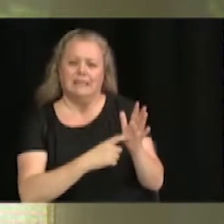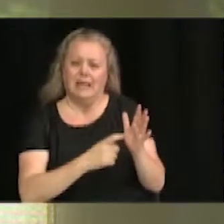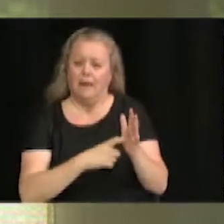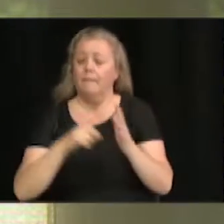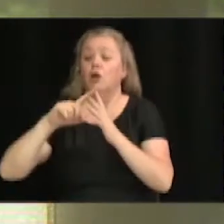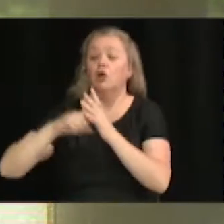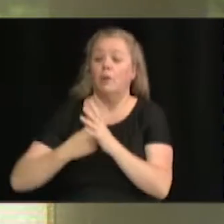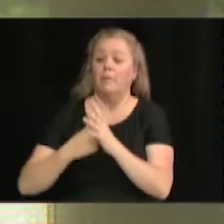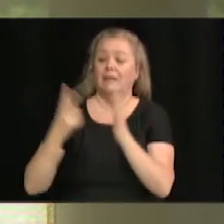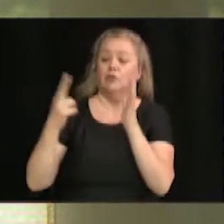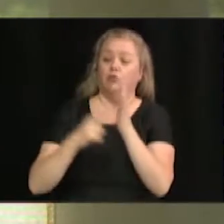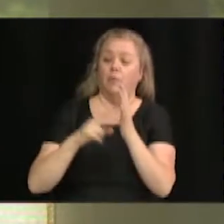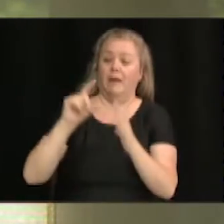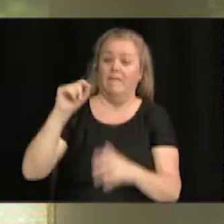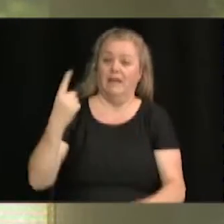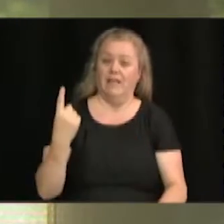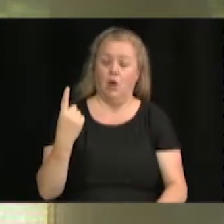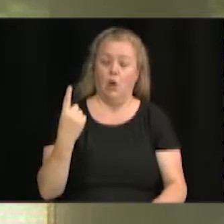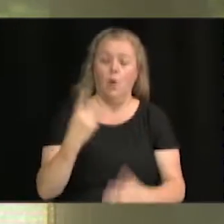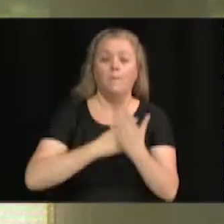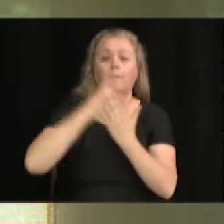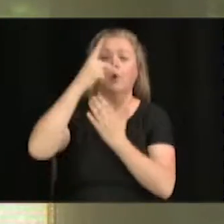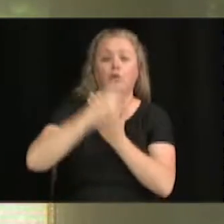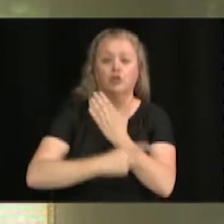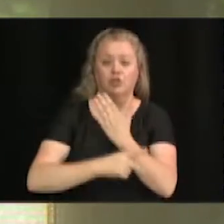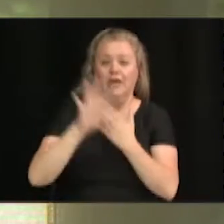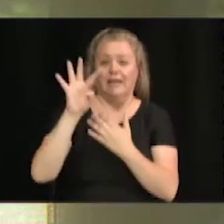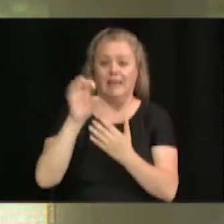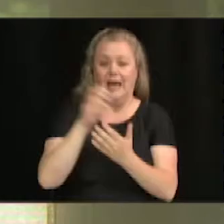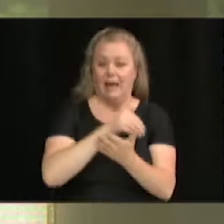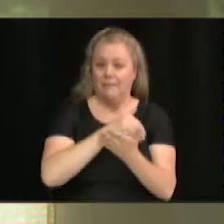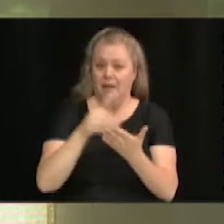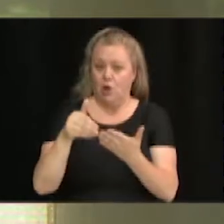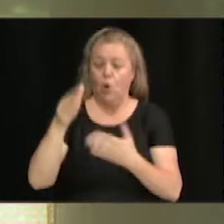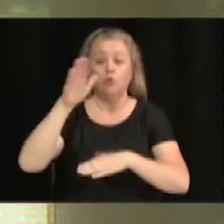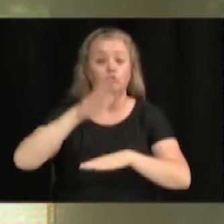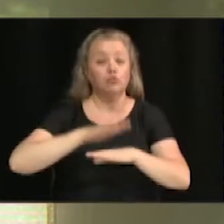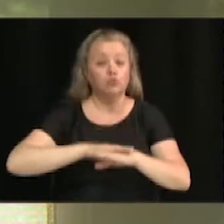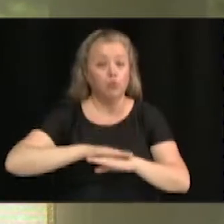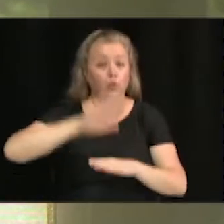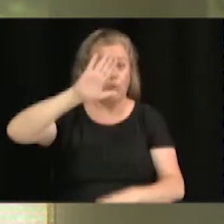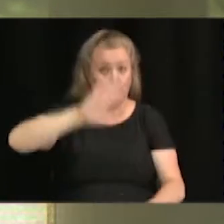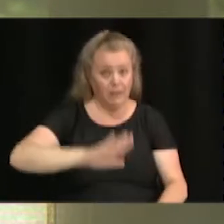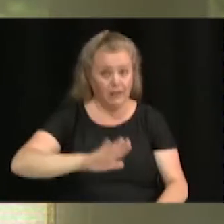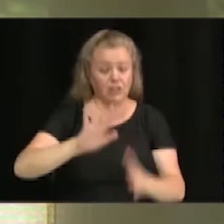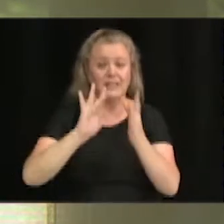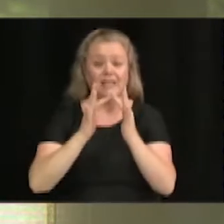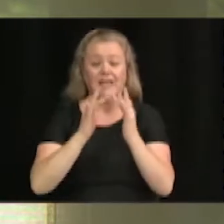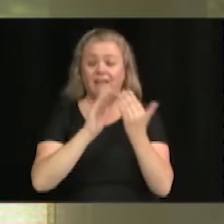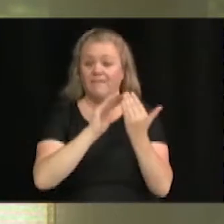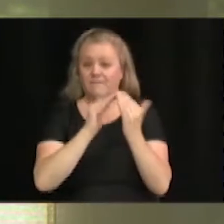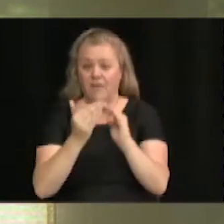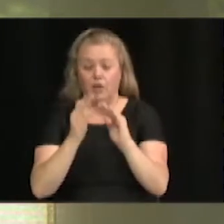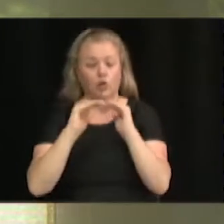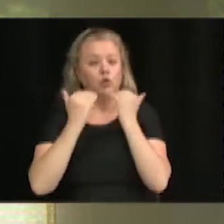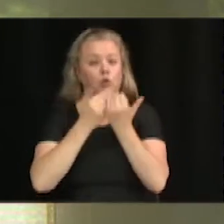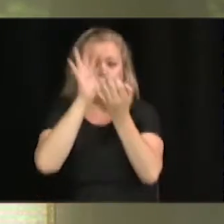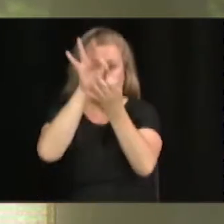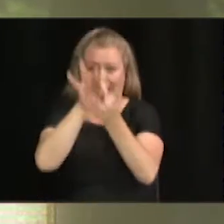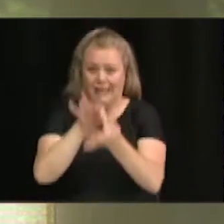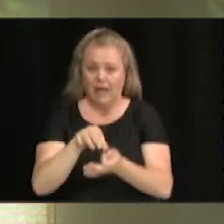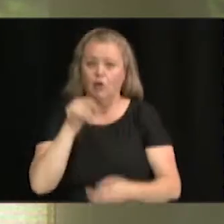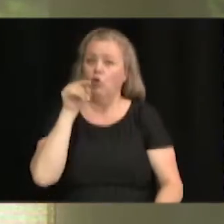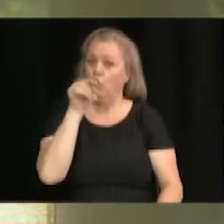C'est un projet de 40 millions de dollars. Tous les détails sont sur le site de la ville. été annoncé en conférence de presse. Les sédiments